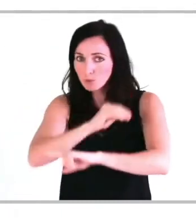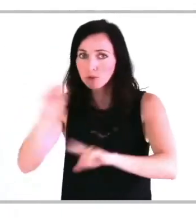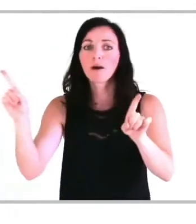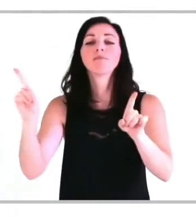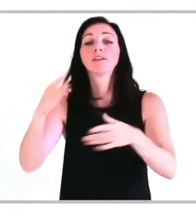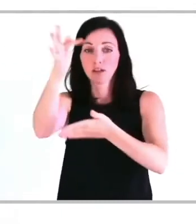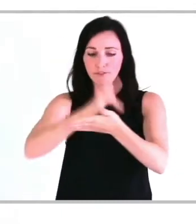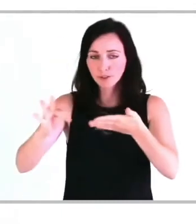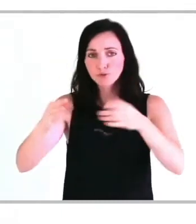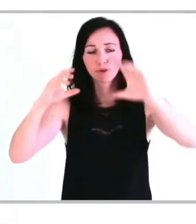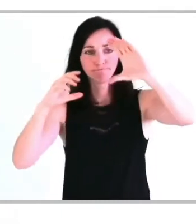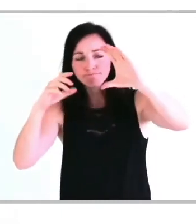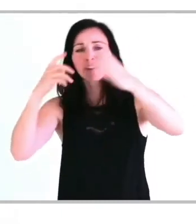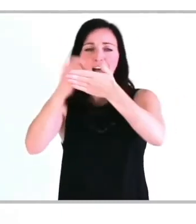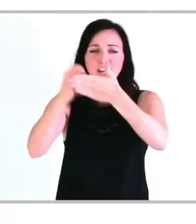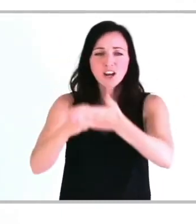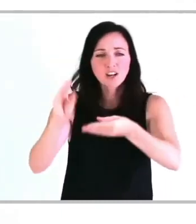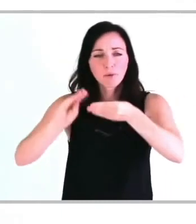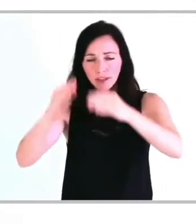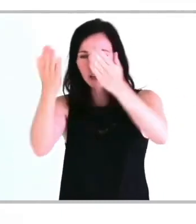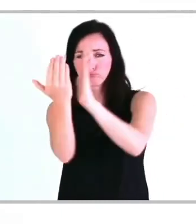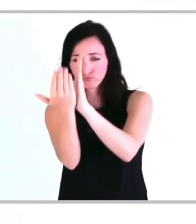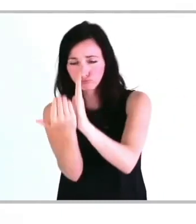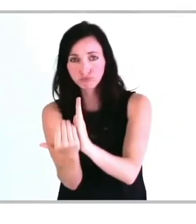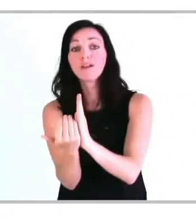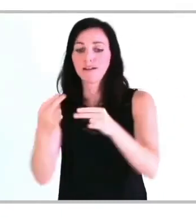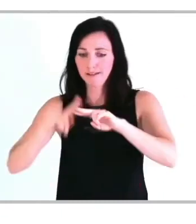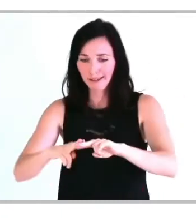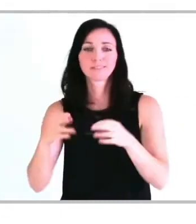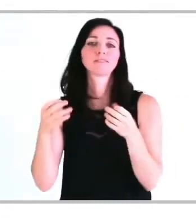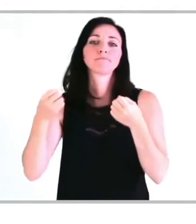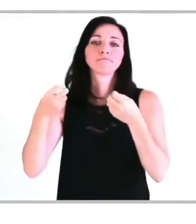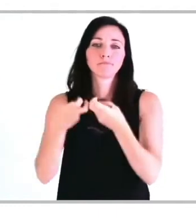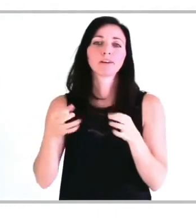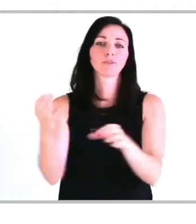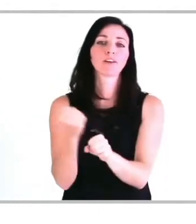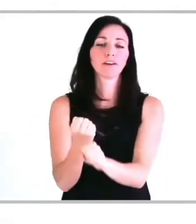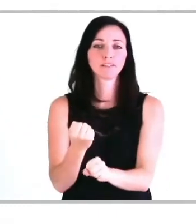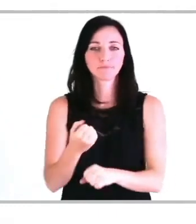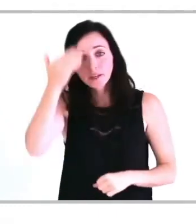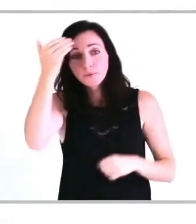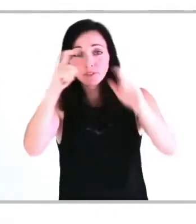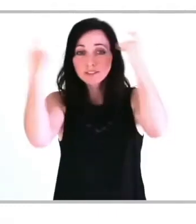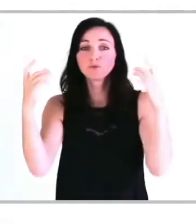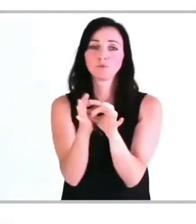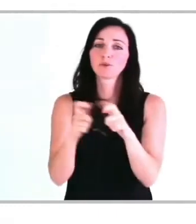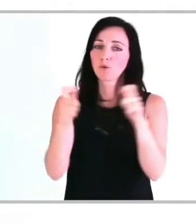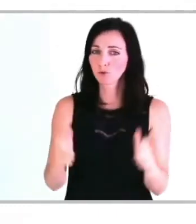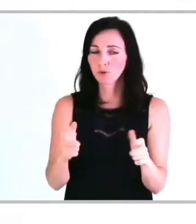comprend de la revente de marchandises, pensez à retirer le montant de vos achats de votre facture pour arriver à votre coût de main-d'œuvre.